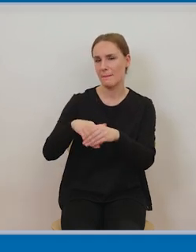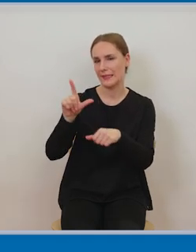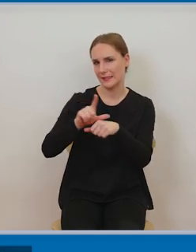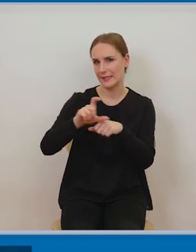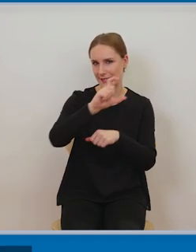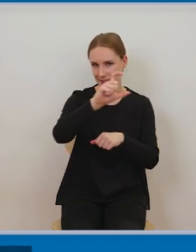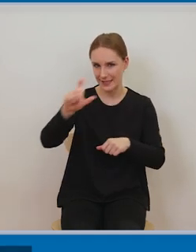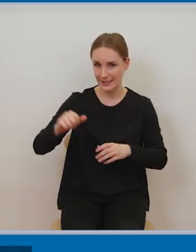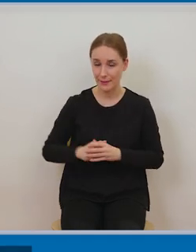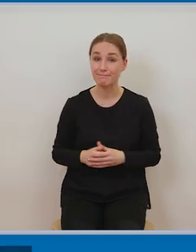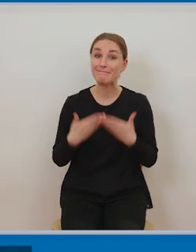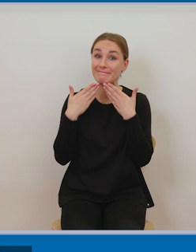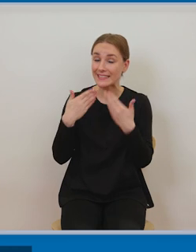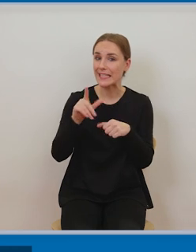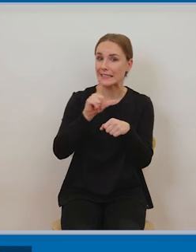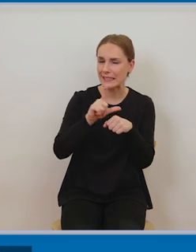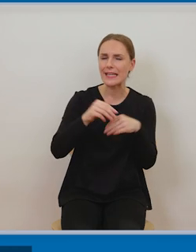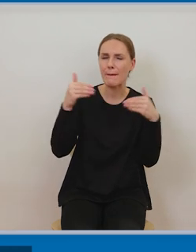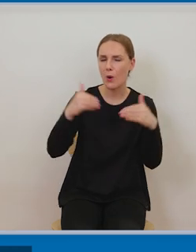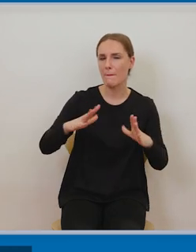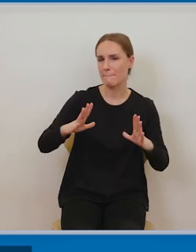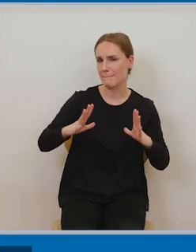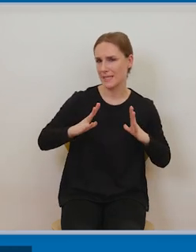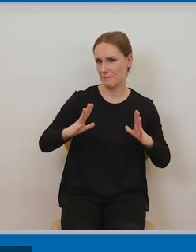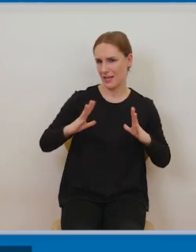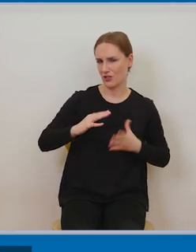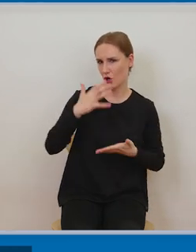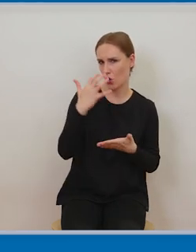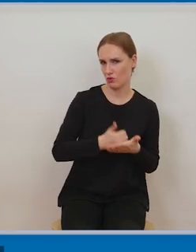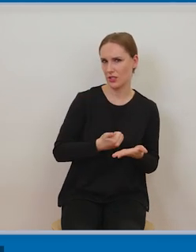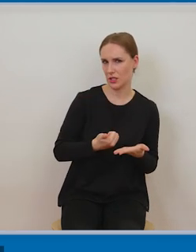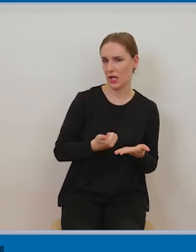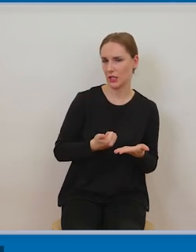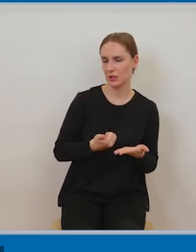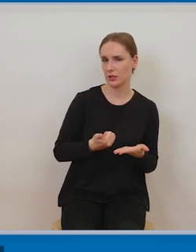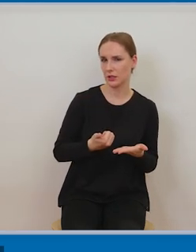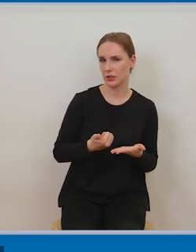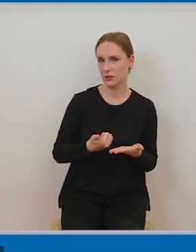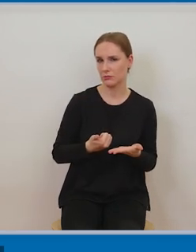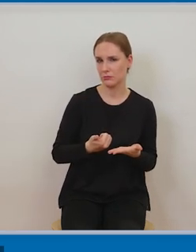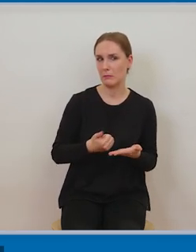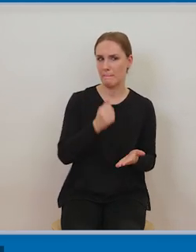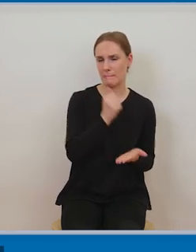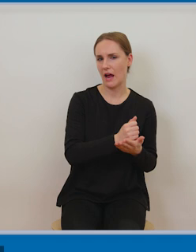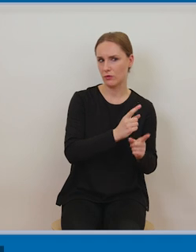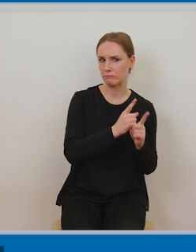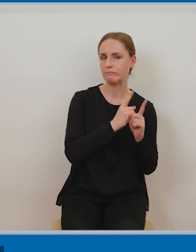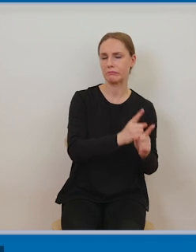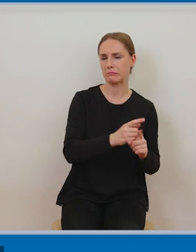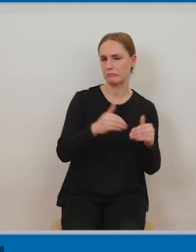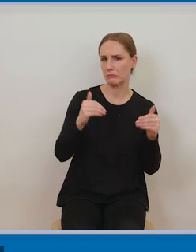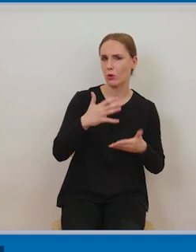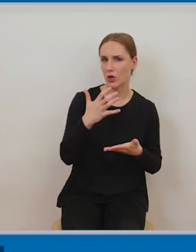-prawnym jeśli nie jesteśmy w stanie znaleźć utworu dostępnego na licencji creative commons to oczywiście pozostaje nam druga podstawa